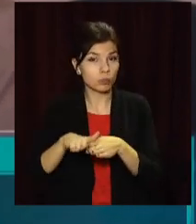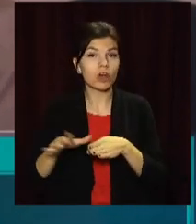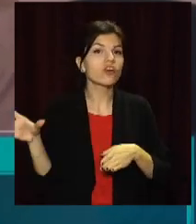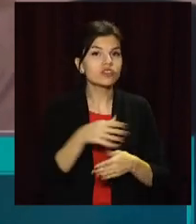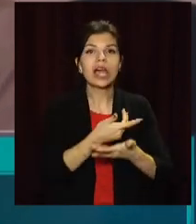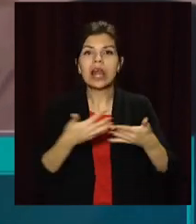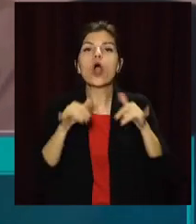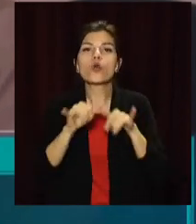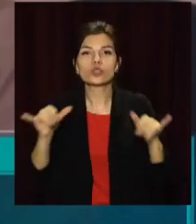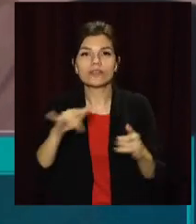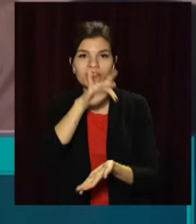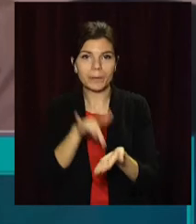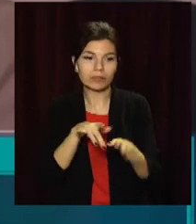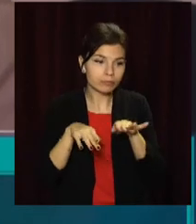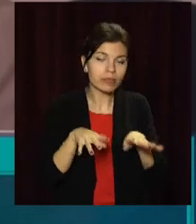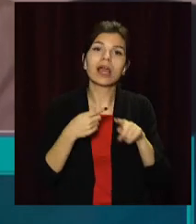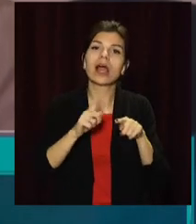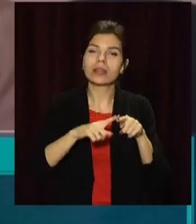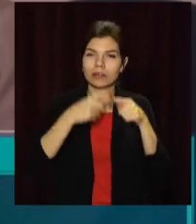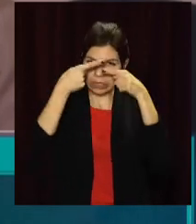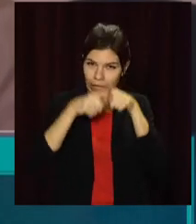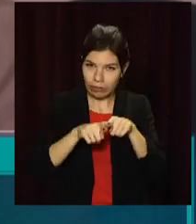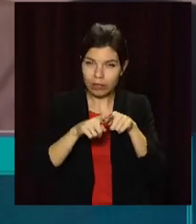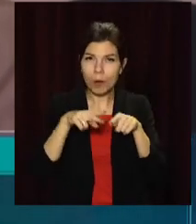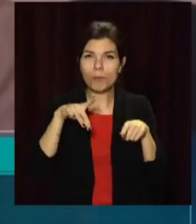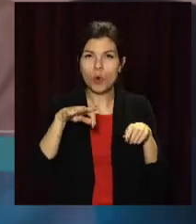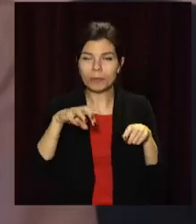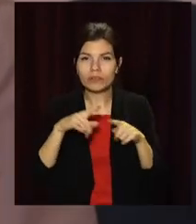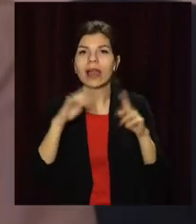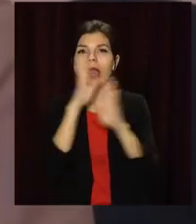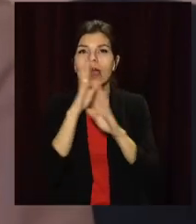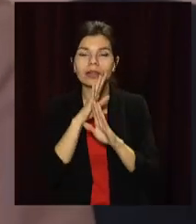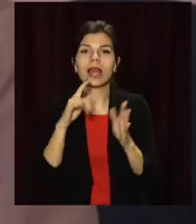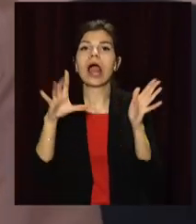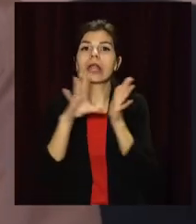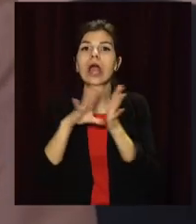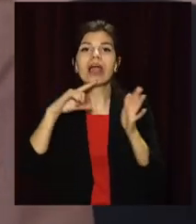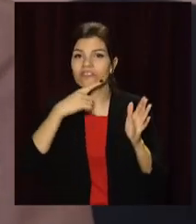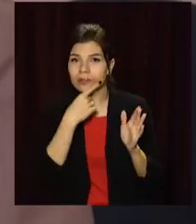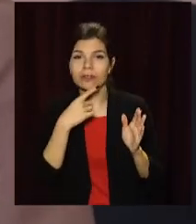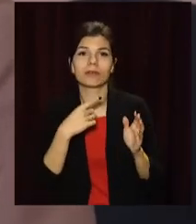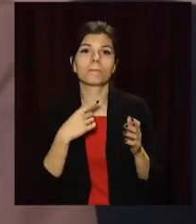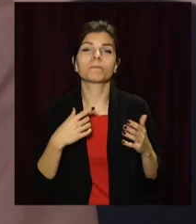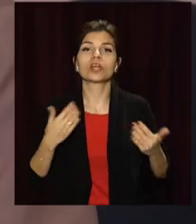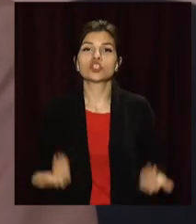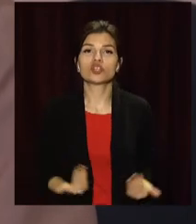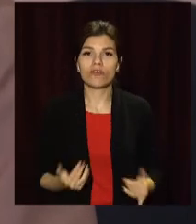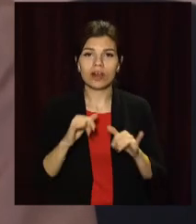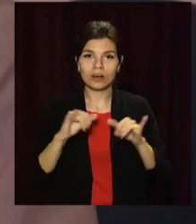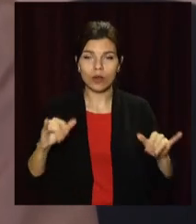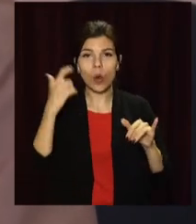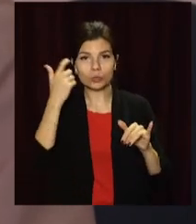сферах розвитку міста. Це і промисловість, і екологія, енергоефективність, розвиток житлово-комунального